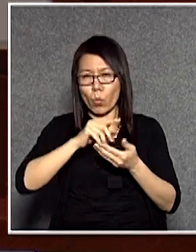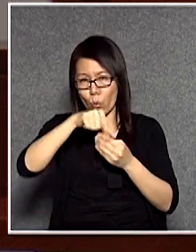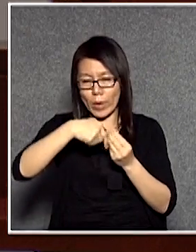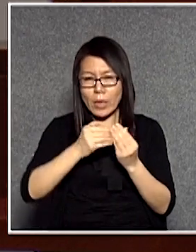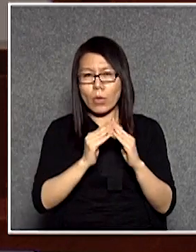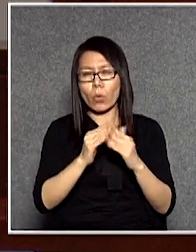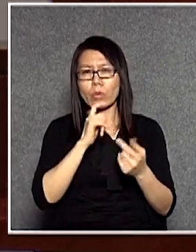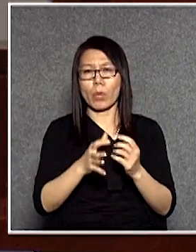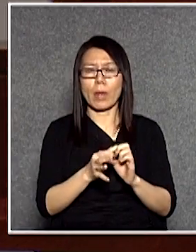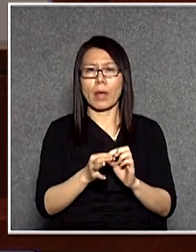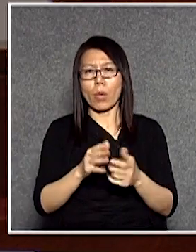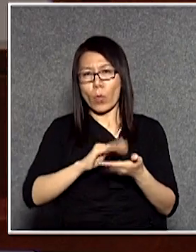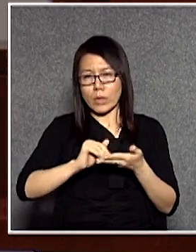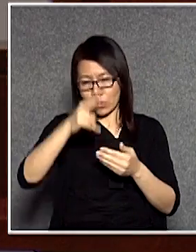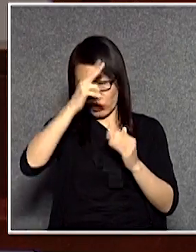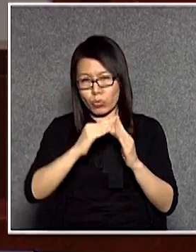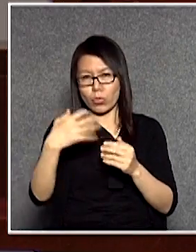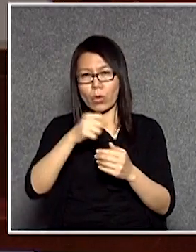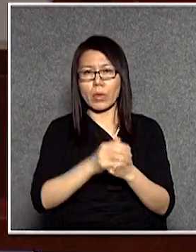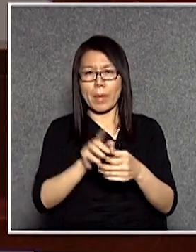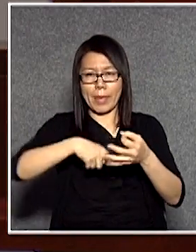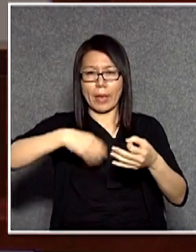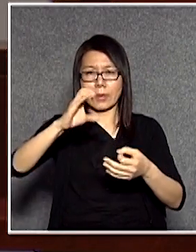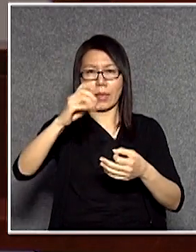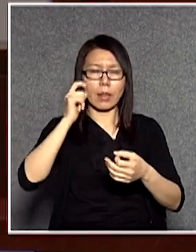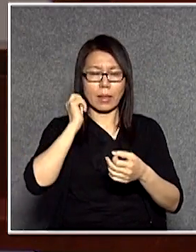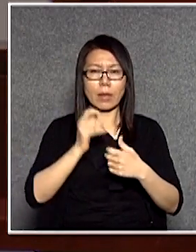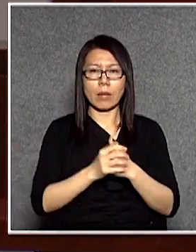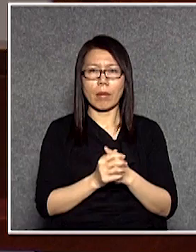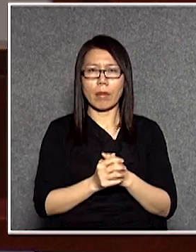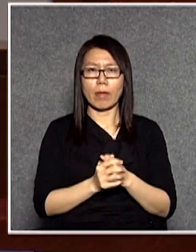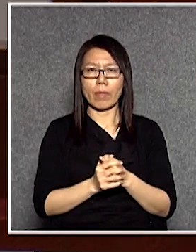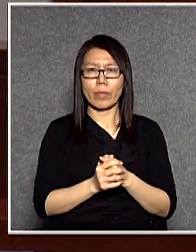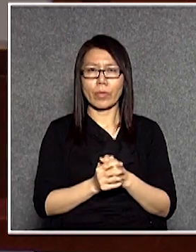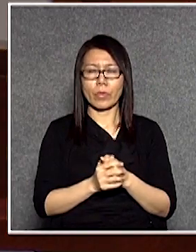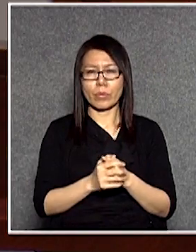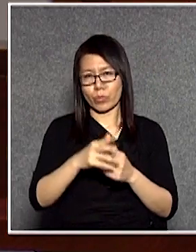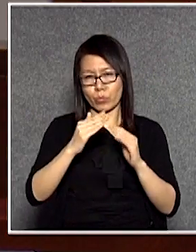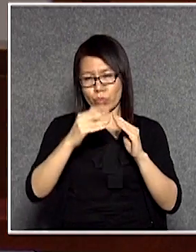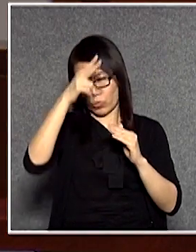雖然我對現在衛生署處長陳漢儀這位處長